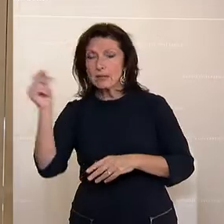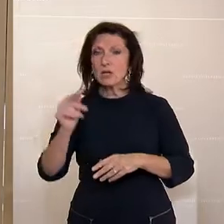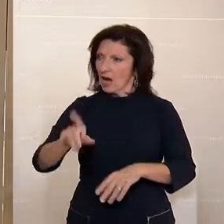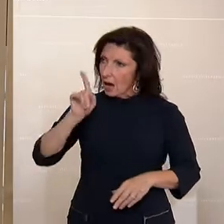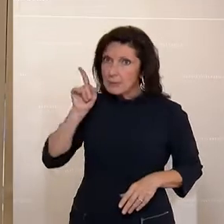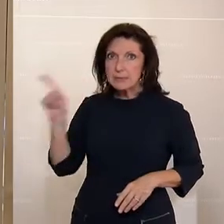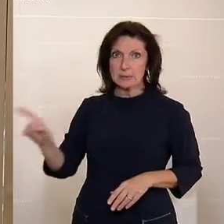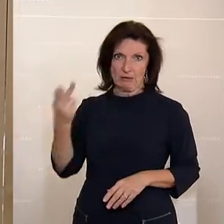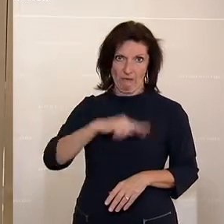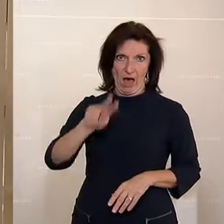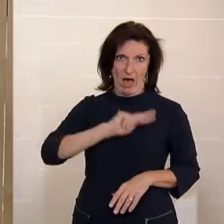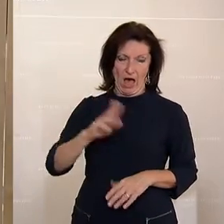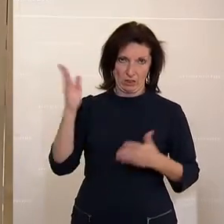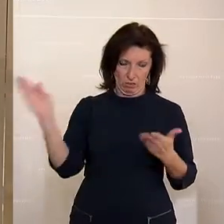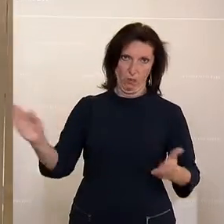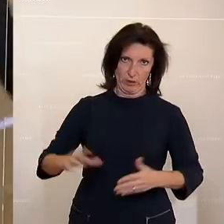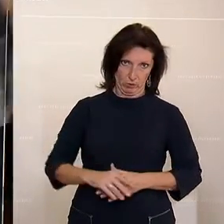Ihre Verantwortung, sehr geehrte Damen und Herren.